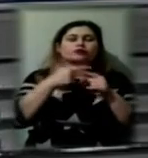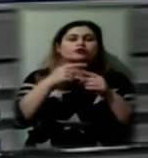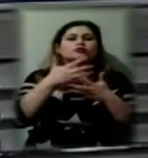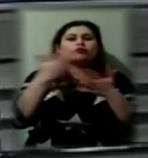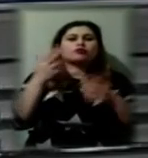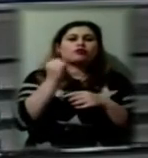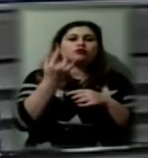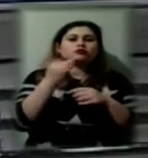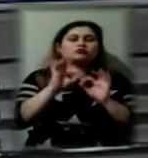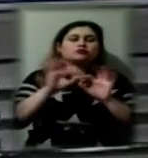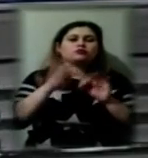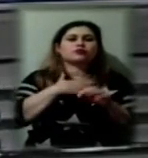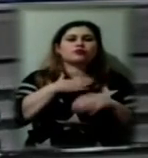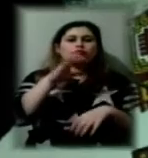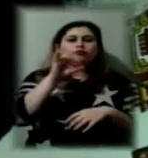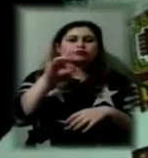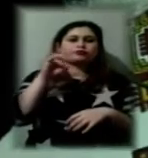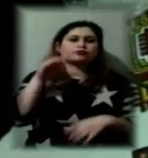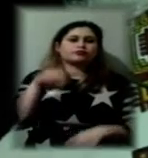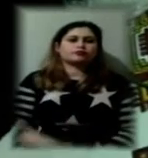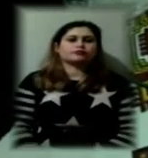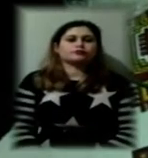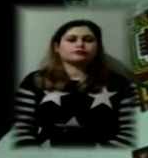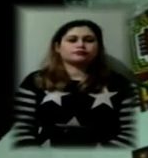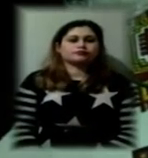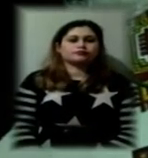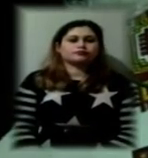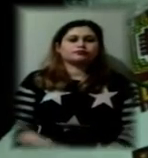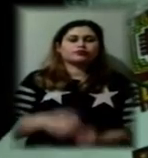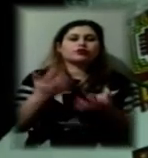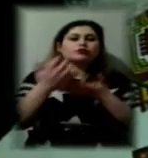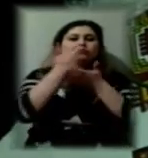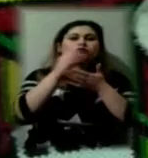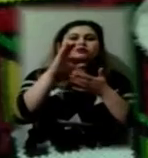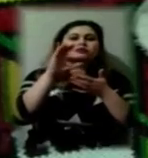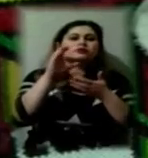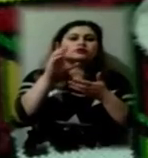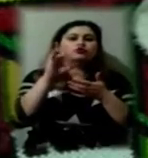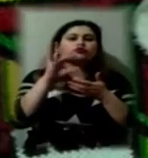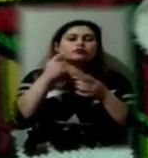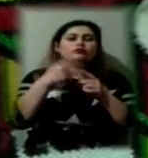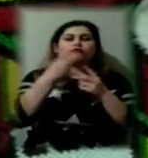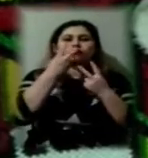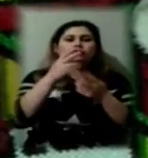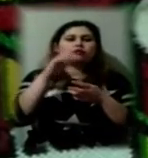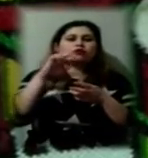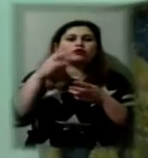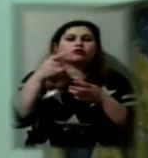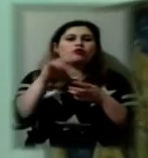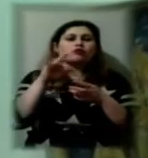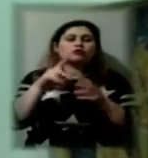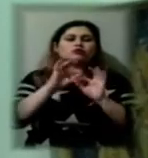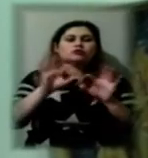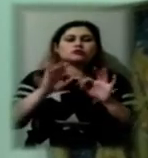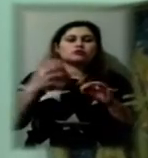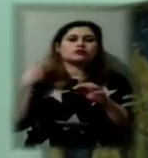кореспонденти Суспільного. Збір сувенірів у вигляді Янголів уже розпочався, говорить начальниця інформаційного